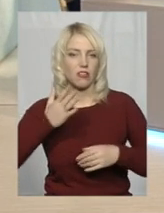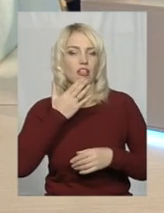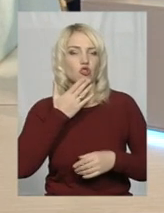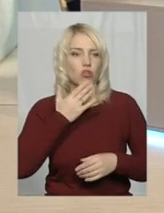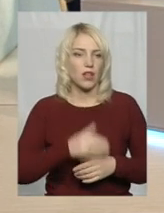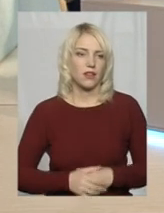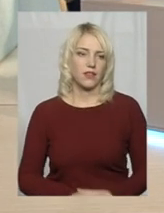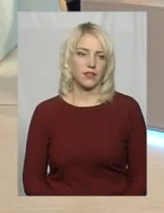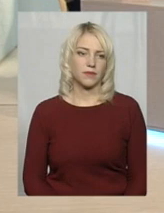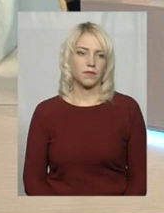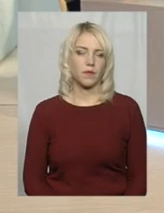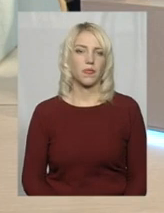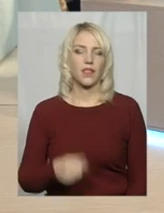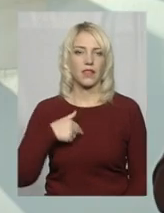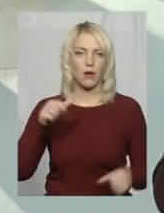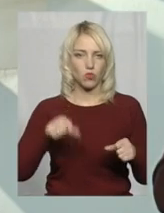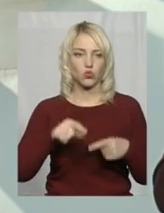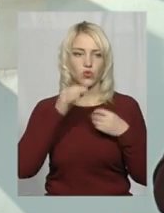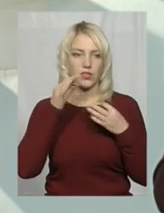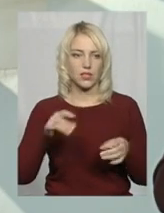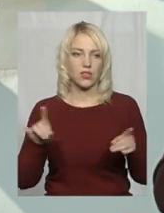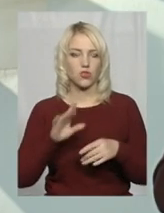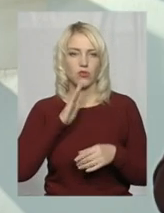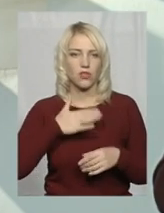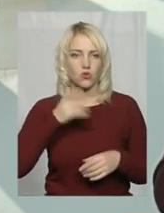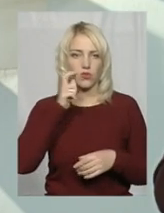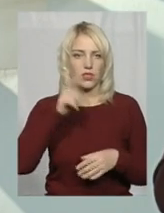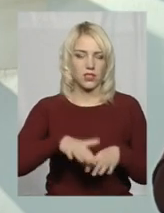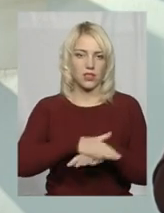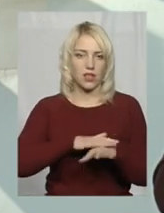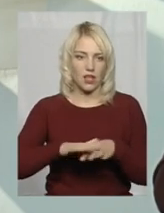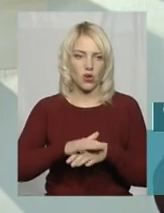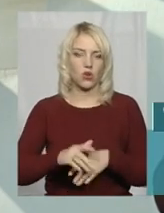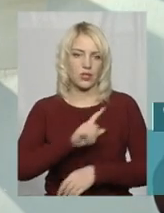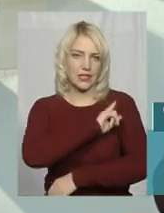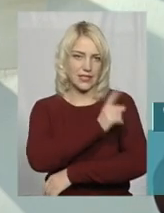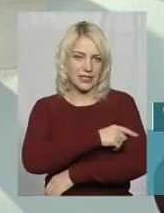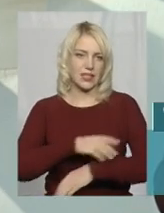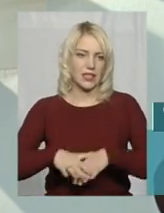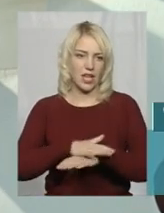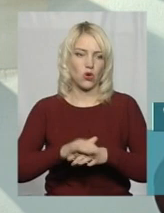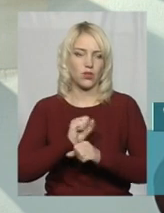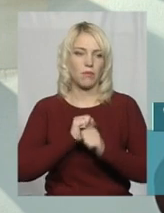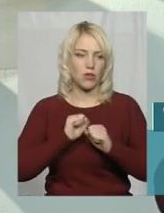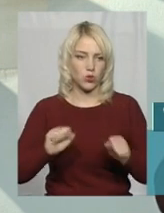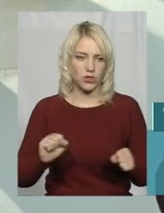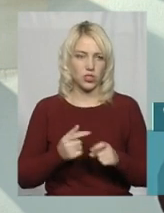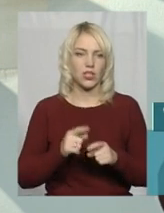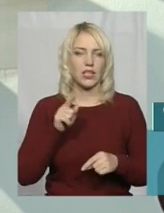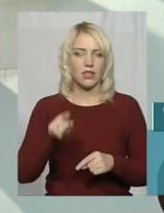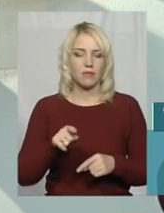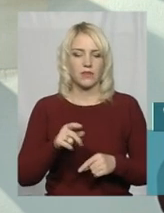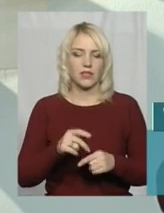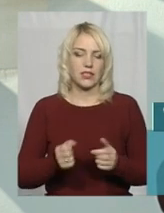Я можу сказати, що наш український народ досить таки сильний народ, патріотичний, і та низка